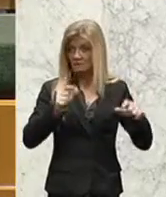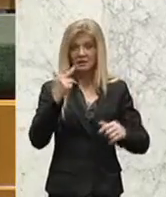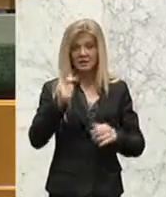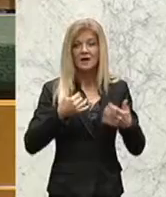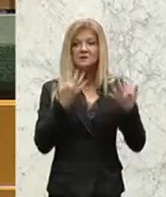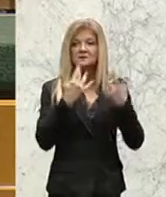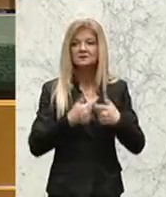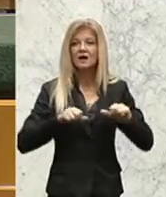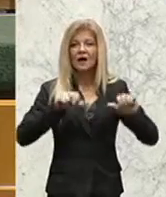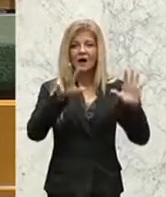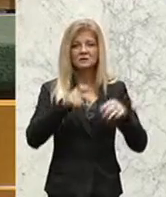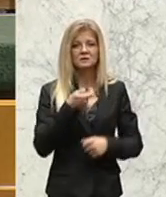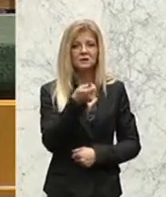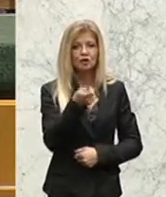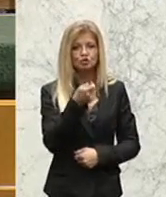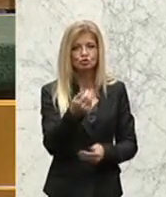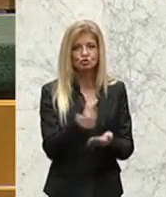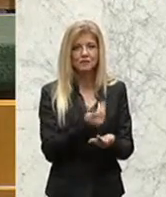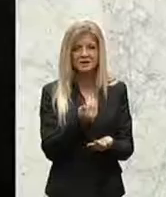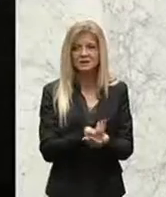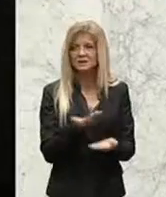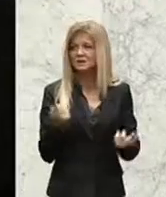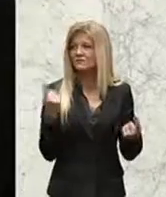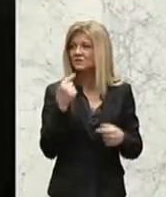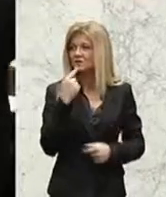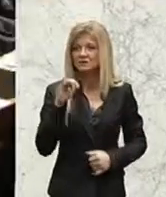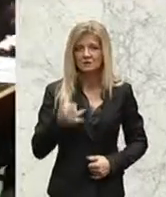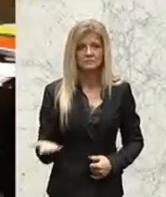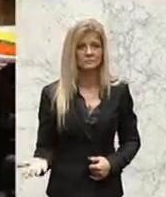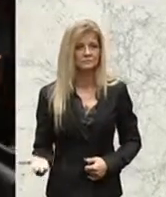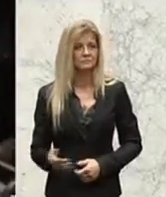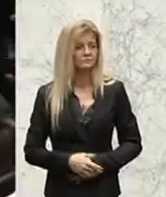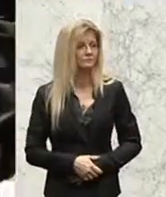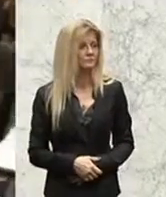Fassung des Ausschussberichtes. Ich suche jene Damen und Herren, die dafür sind, um ein Zeichen.